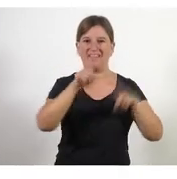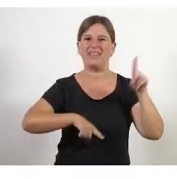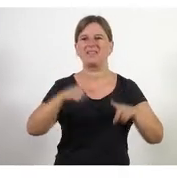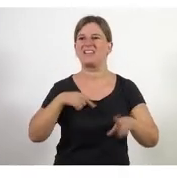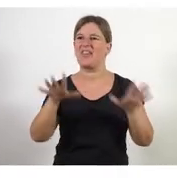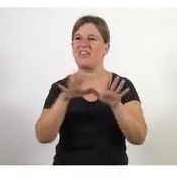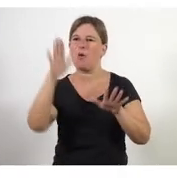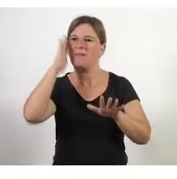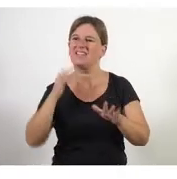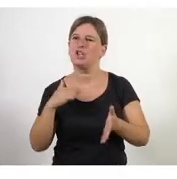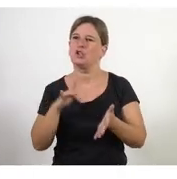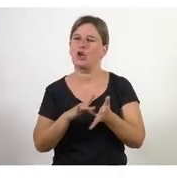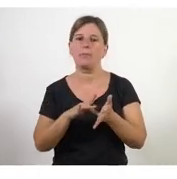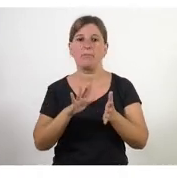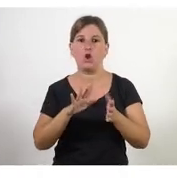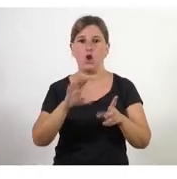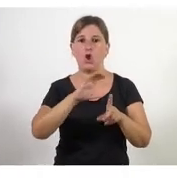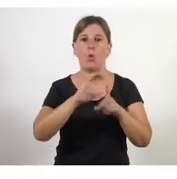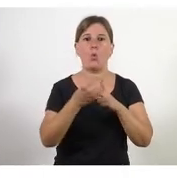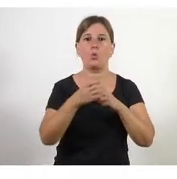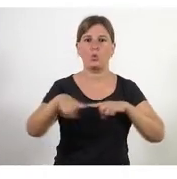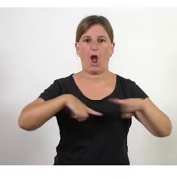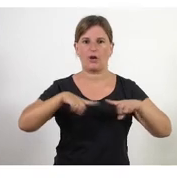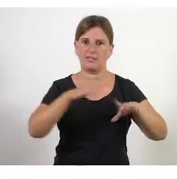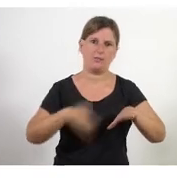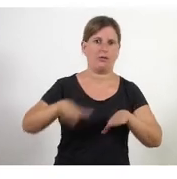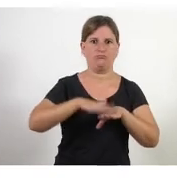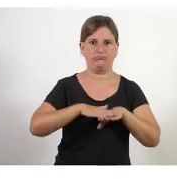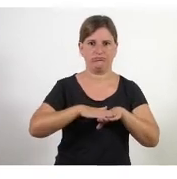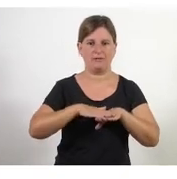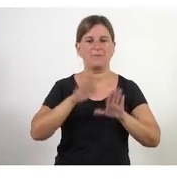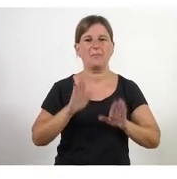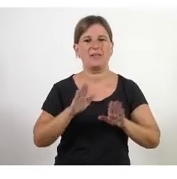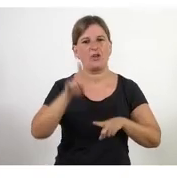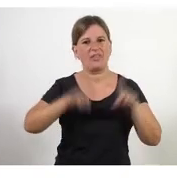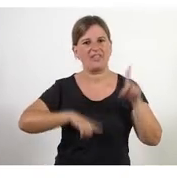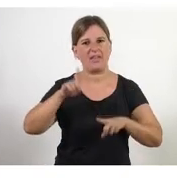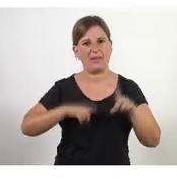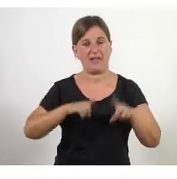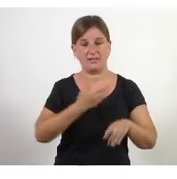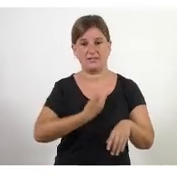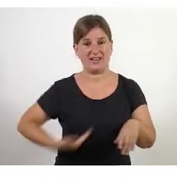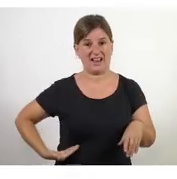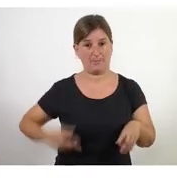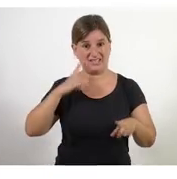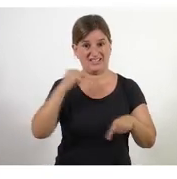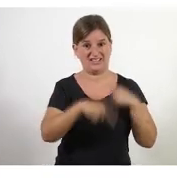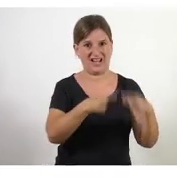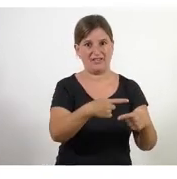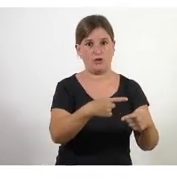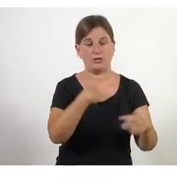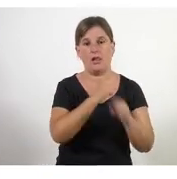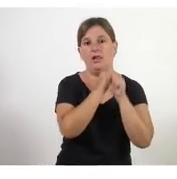fer perquè la cultura ara això implica que amb un lideratge tradicional els líders els caps els comandaments es deixen